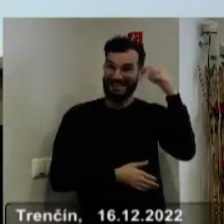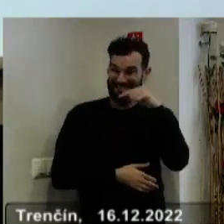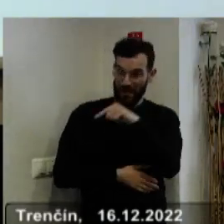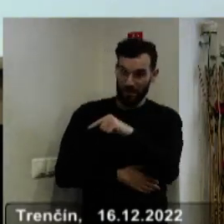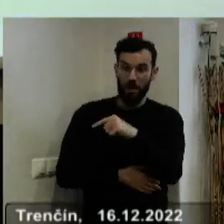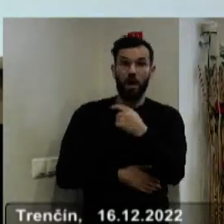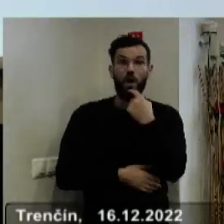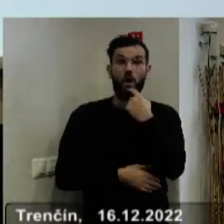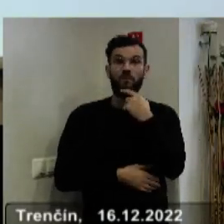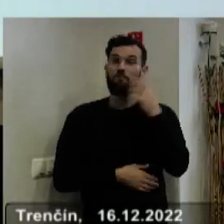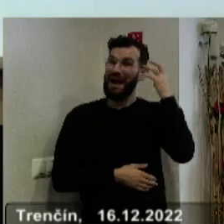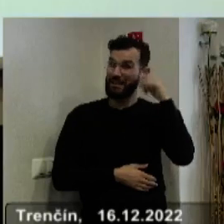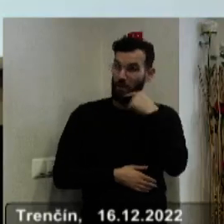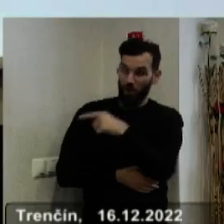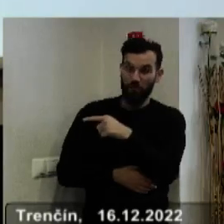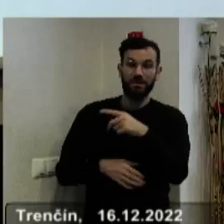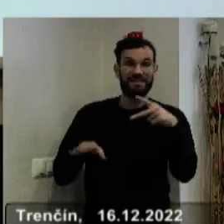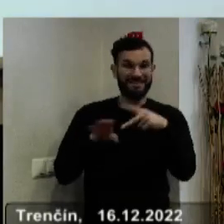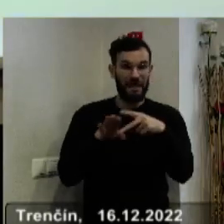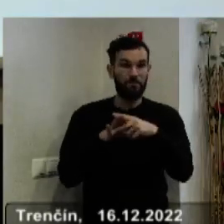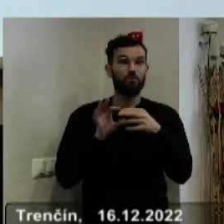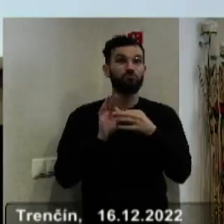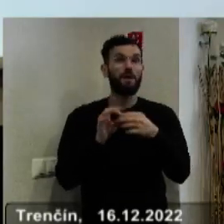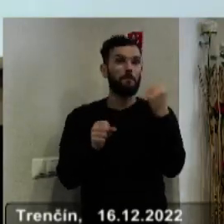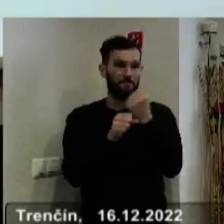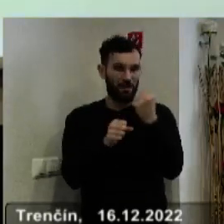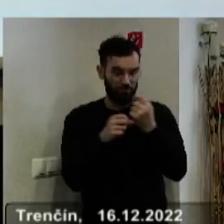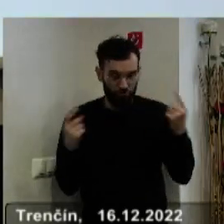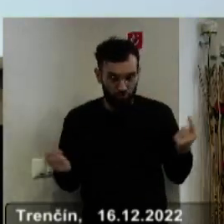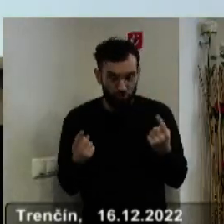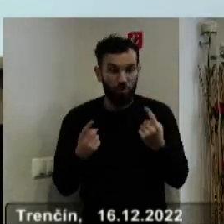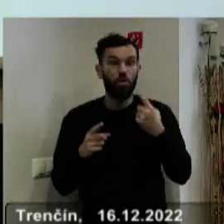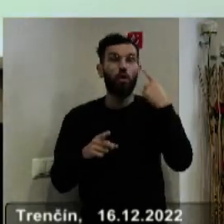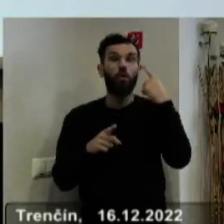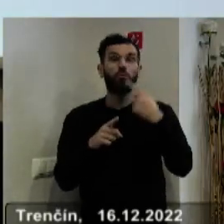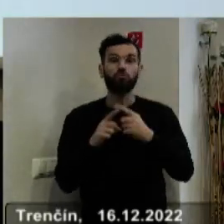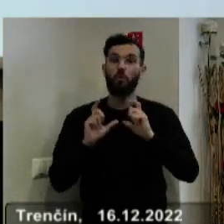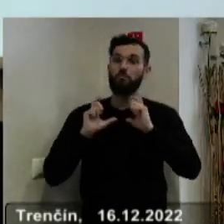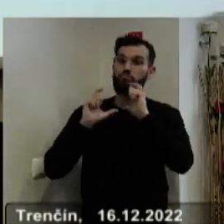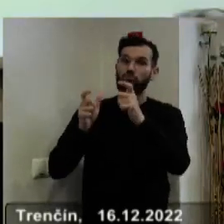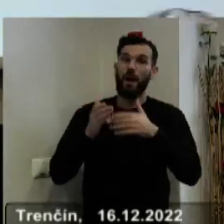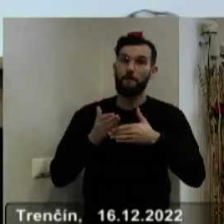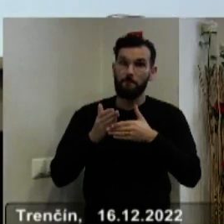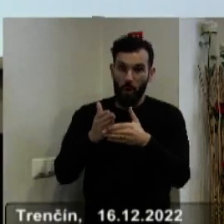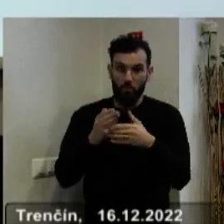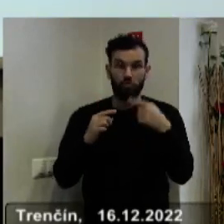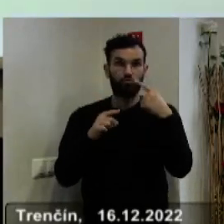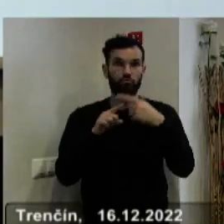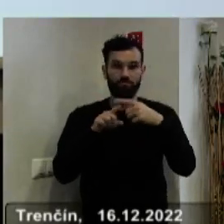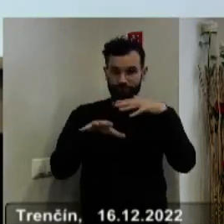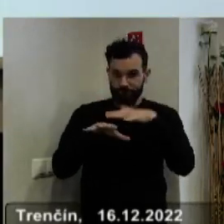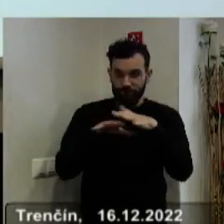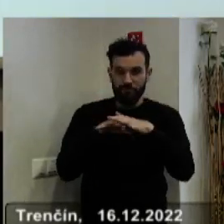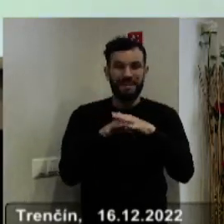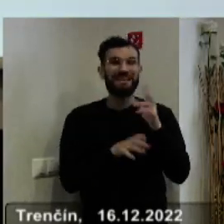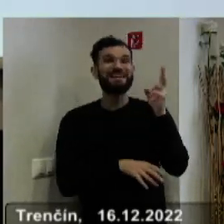tam doplňame odbornú činnosť, zabezpečovanie pomoci pri pracovnom uplatňovaní a rozširujeme o požičiavanie pomôcok a monitorovania